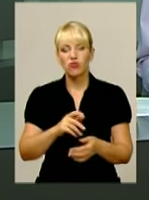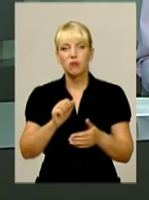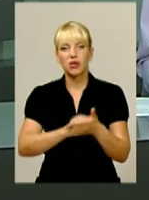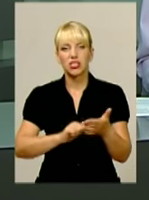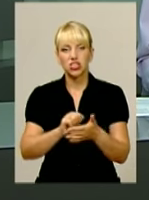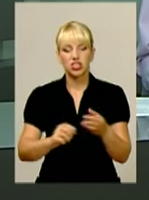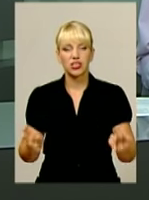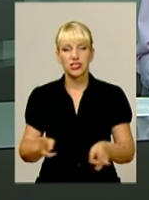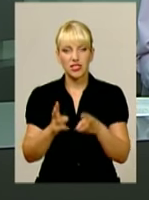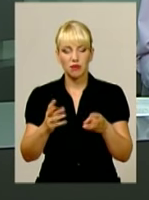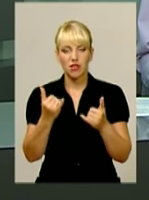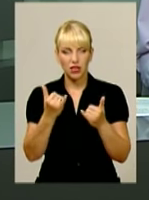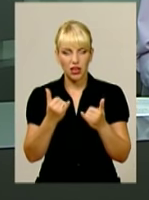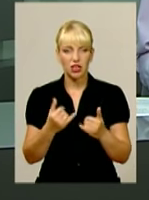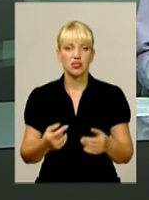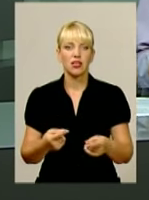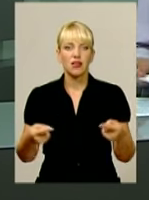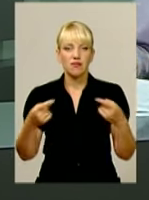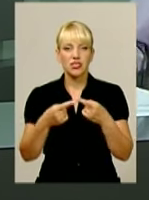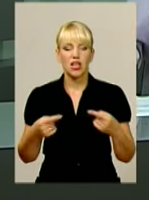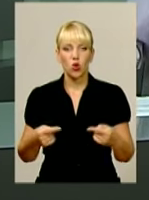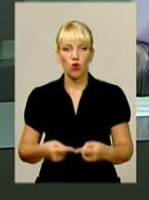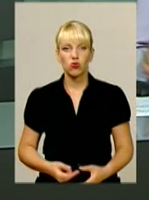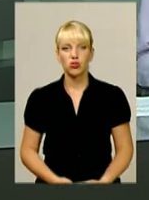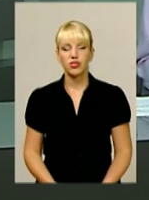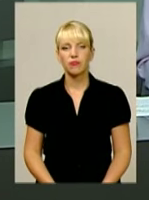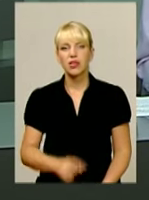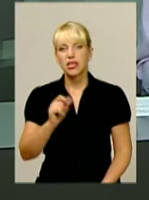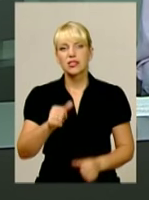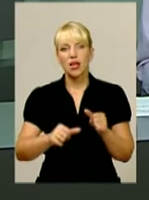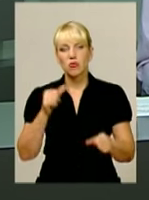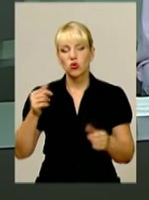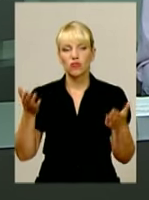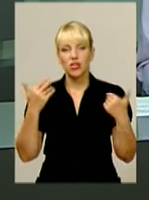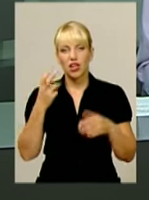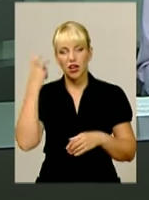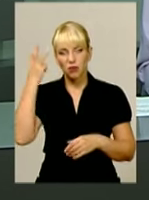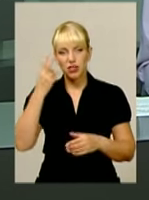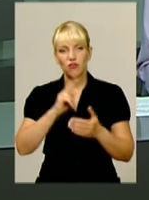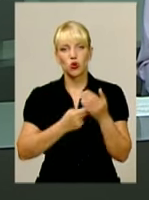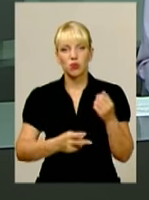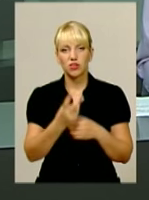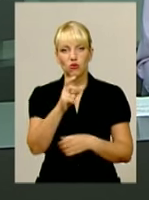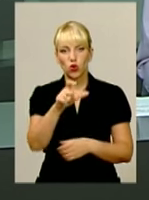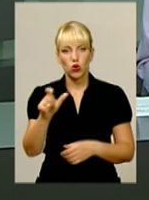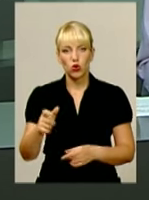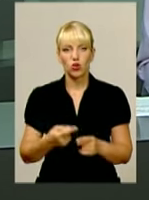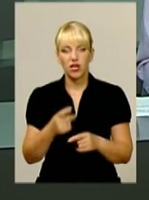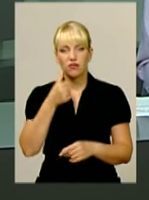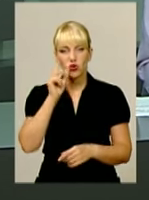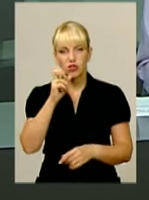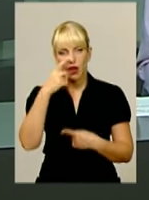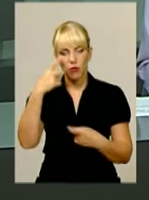займання наразі встановлюється. За минулі вихідні на Хмельниччині втопилося двоє людей. Вчора, за